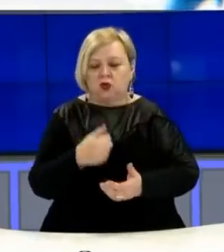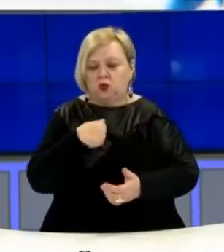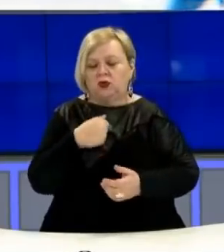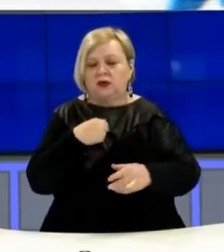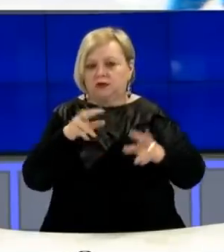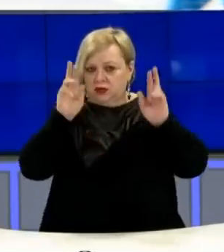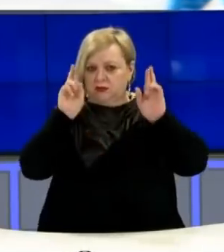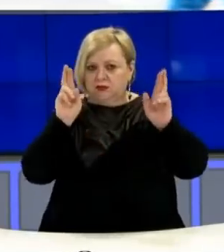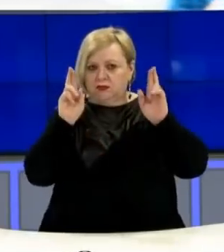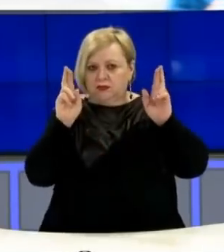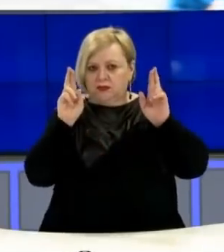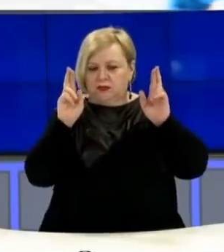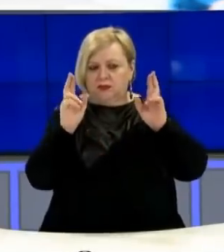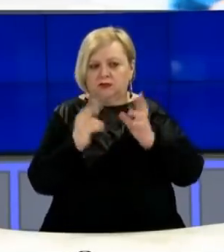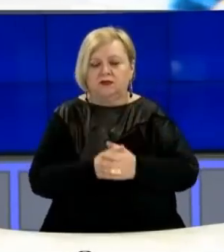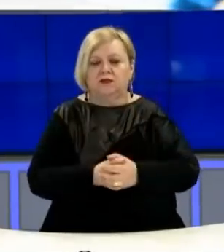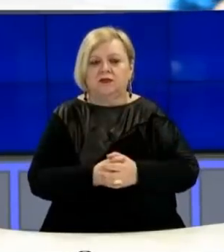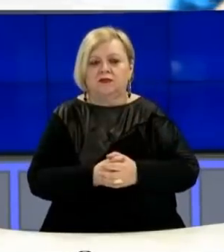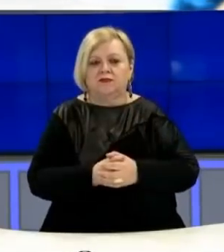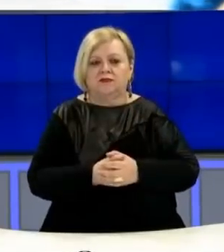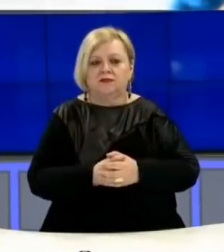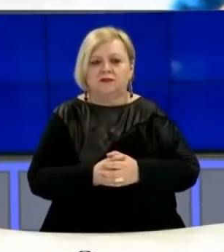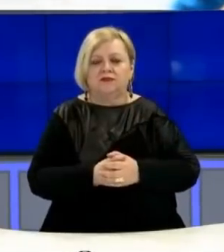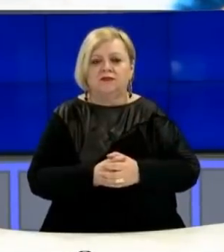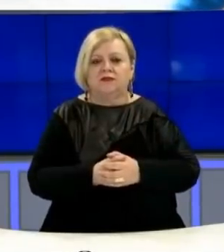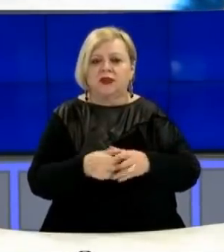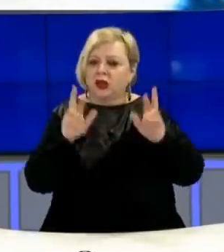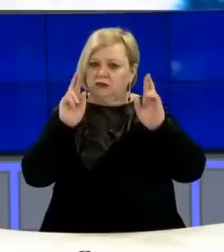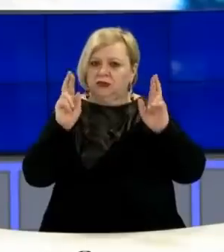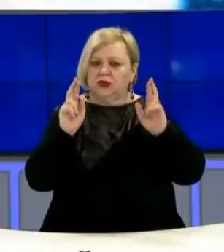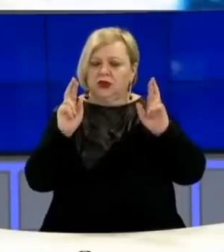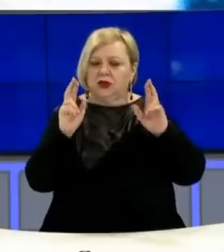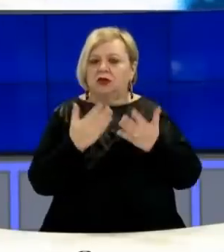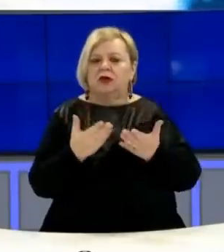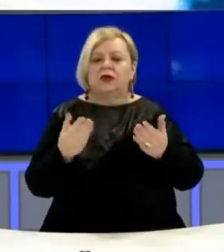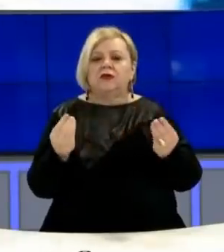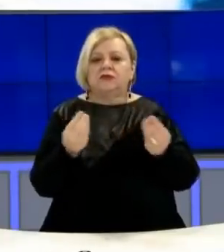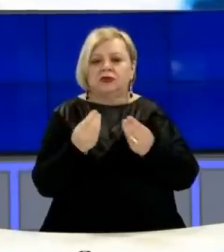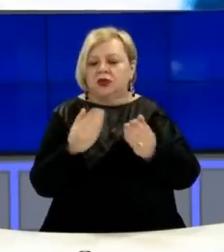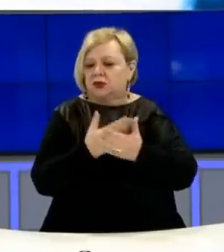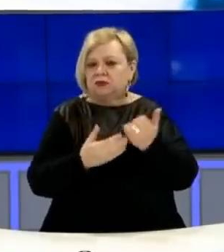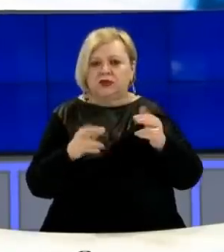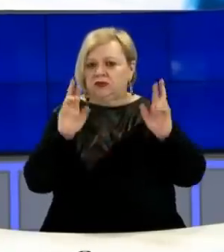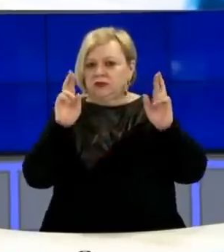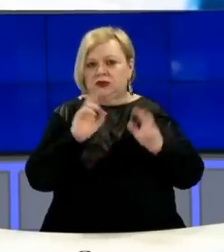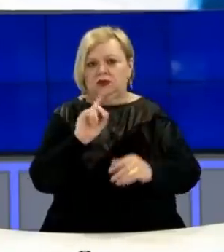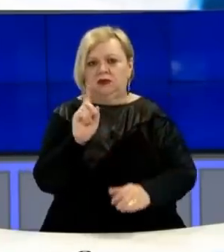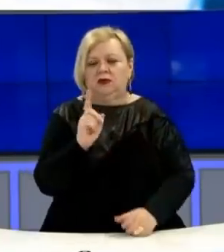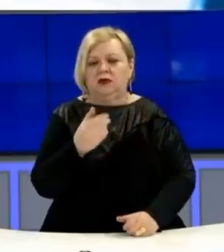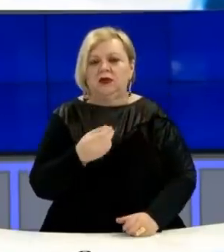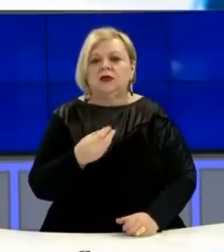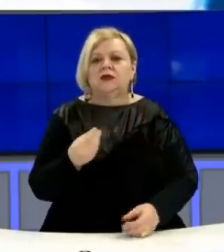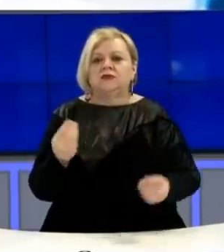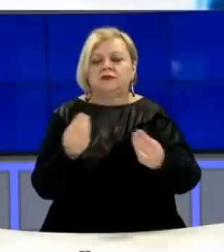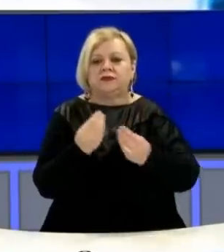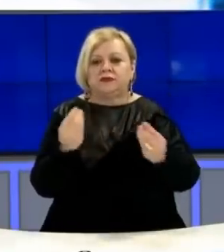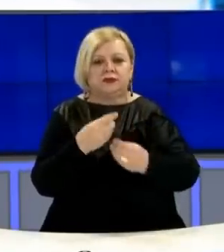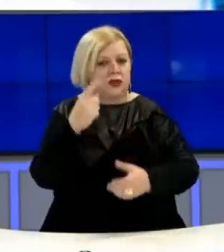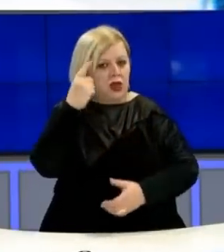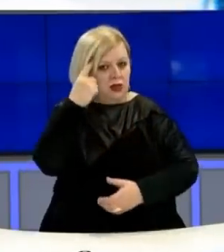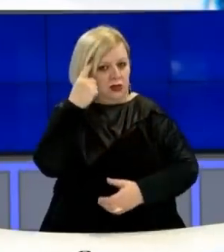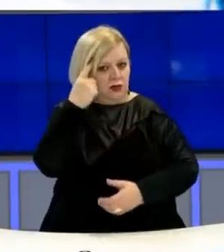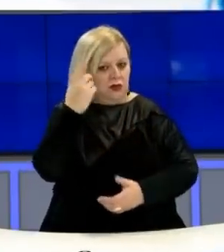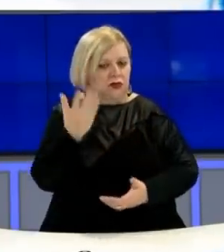se ju thash edhe në fillim që shpresën nuk jam duke humbur pse nuk e humbi shpresën sepse duke ditë